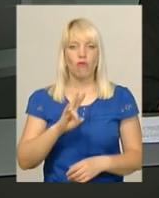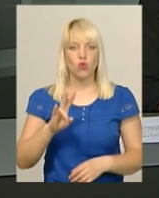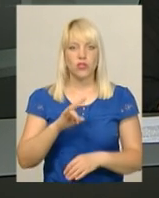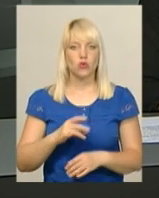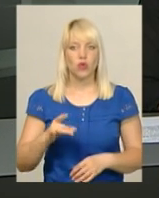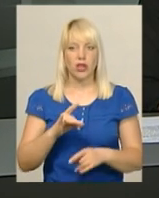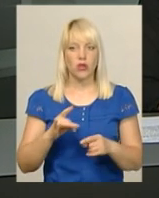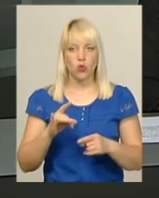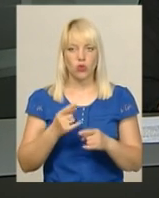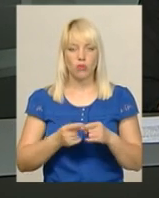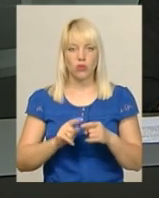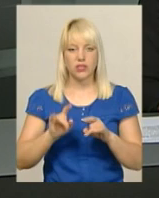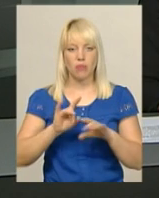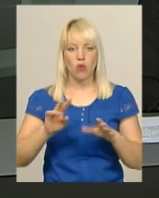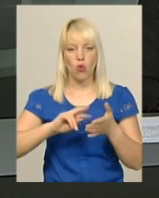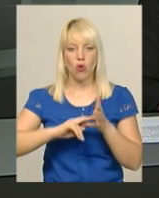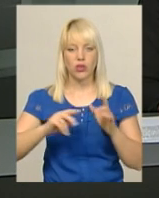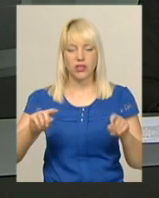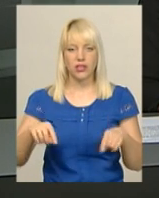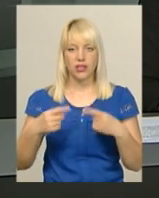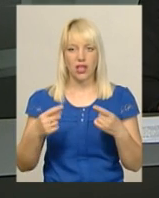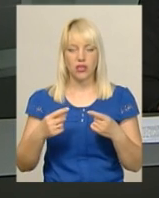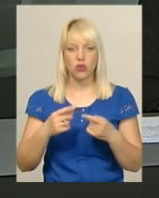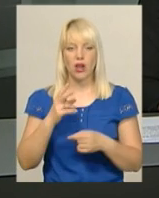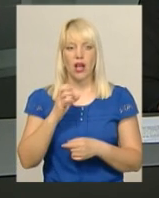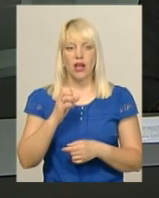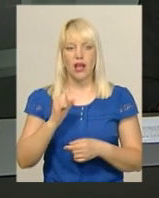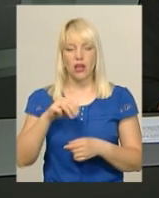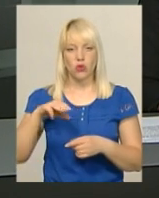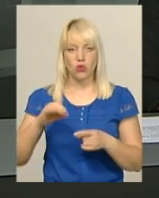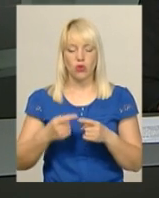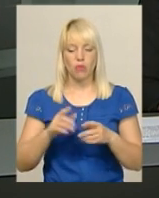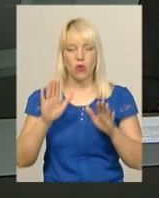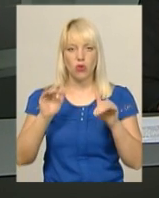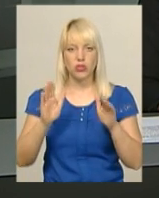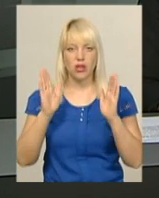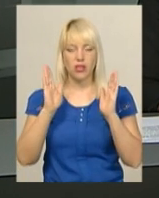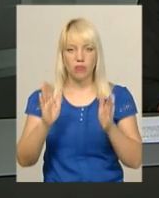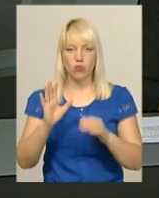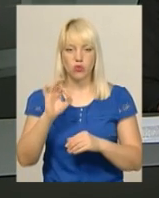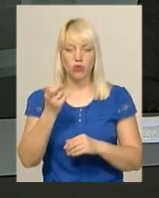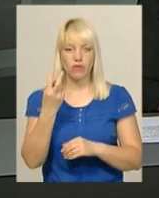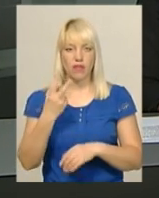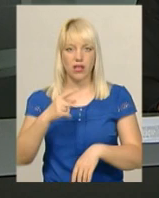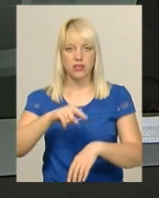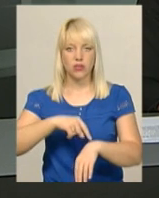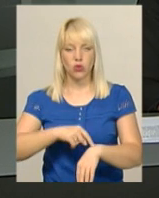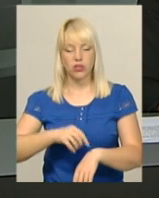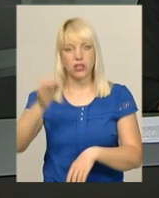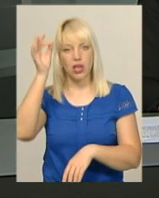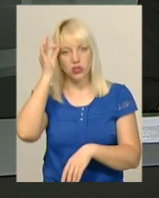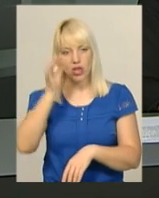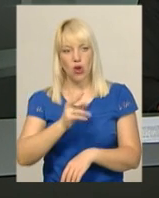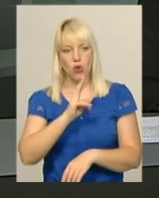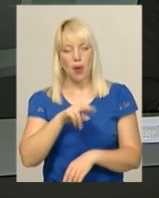координатор Центру допомоги учасникам АТО Наталія Дзекар. Прощання із військовим розпочнеться о 12-й годині. Нагадаю,